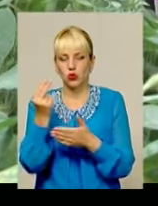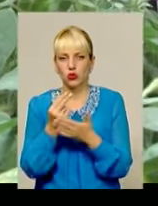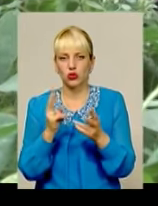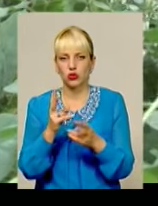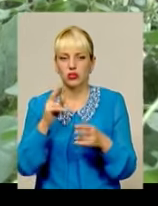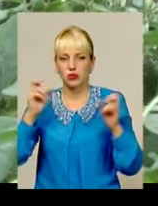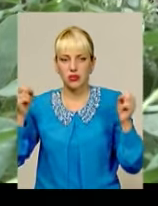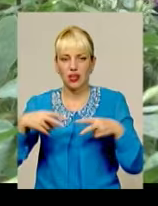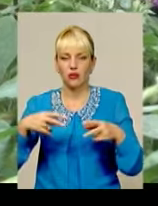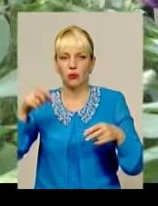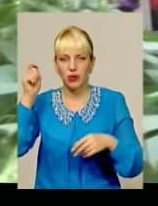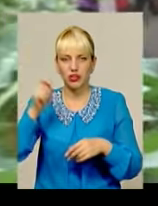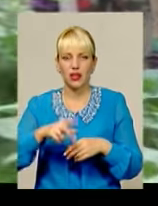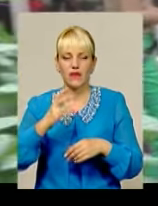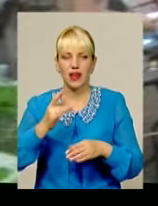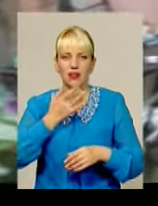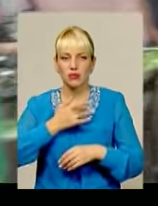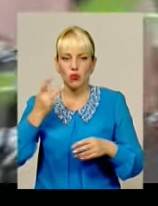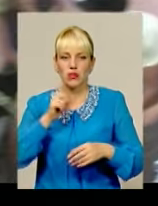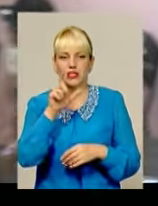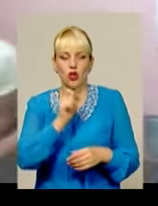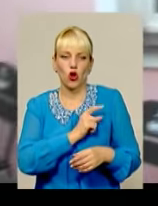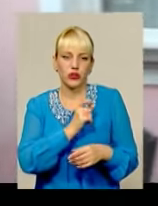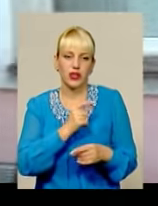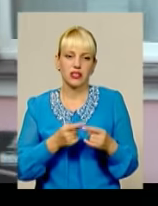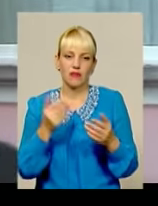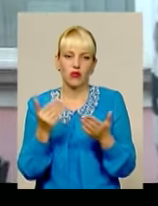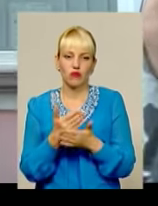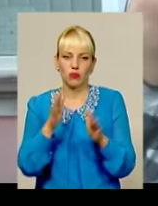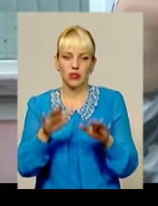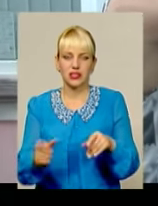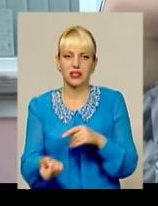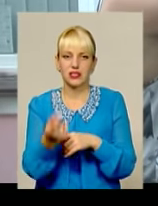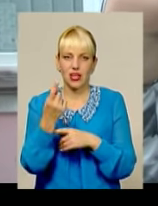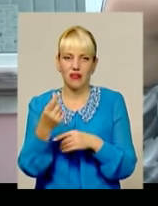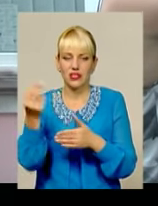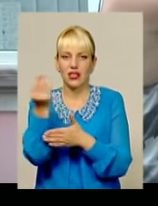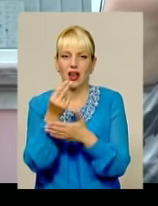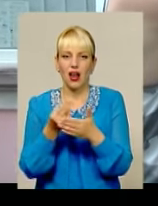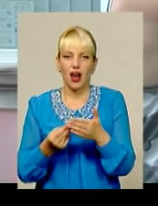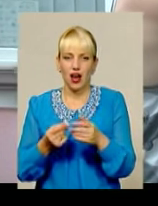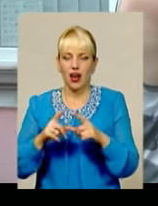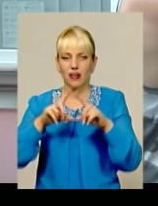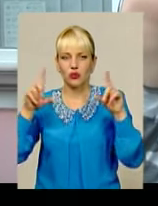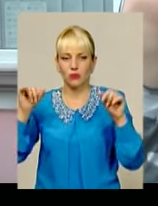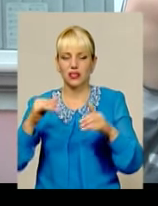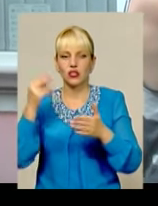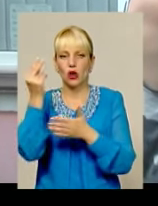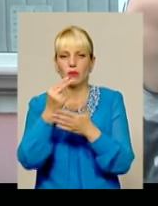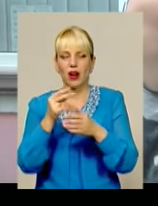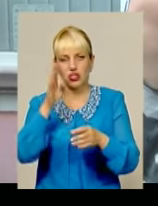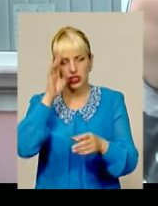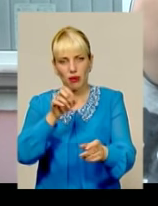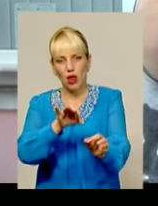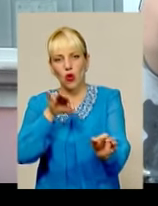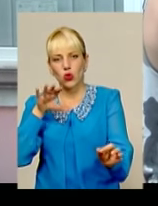які спеціально приїхали на республіку з Одеси. Тож у новому місті з'явиться арт-об'єкт із зображенням лучників, братів-куріатовичів,